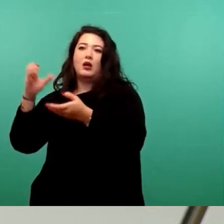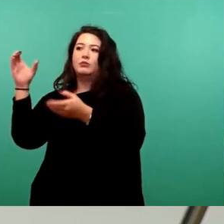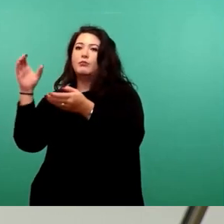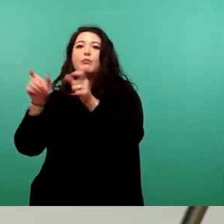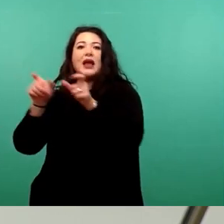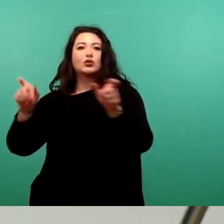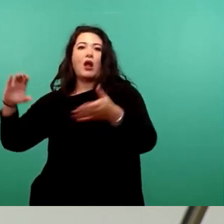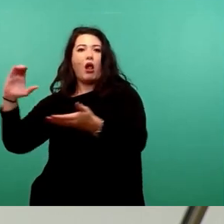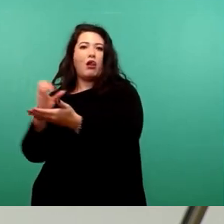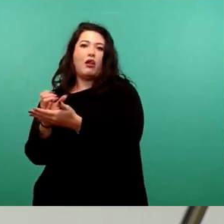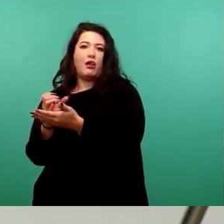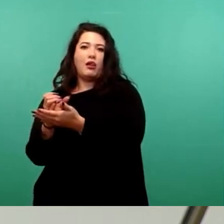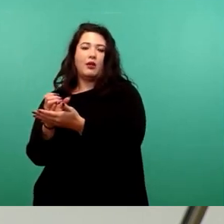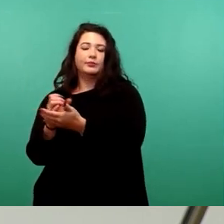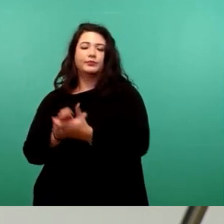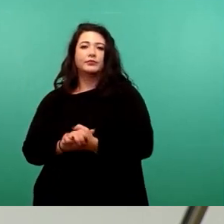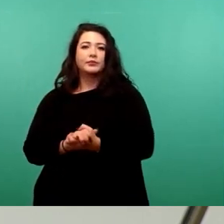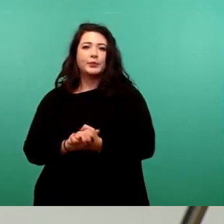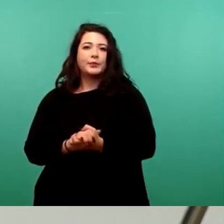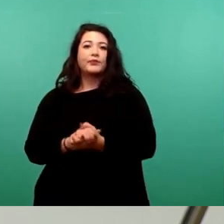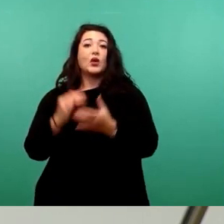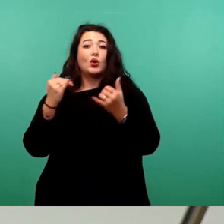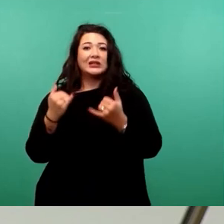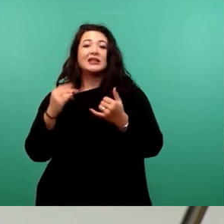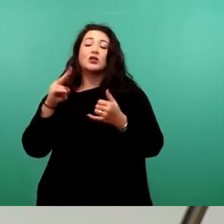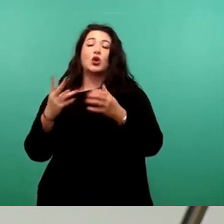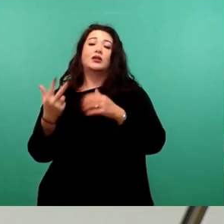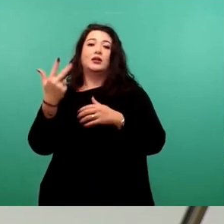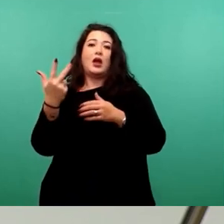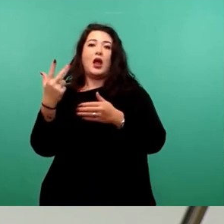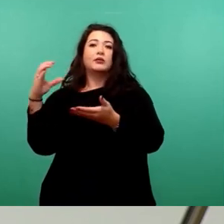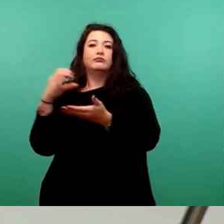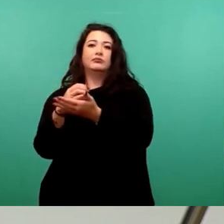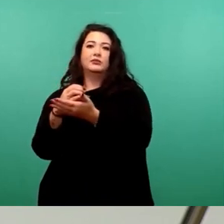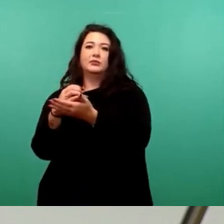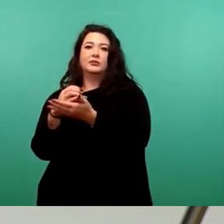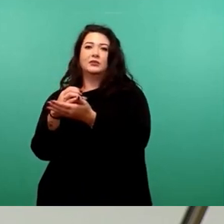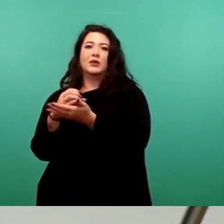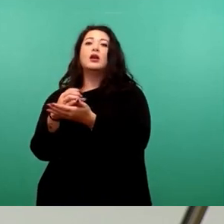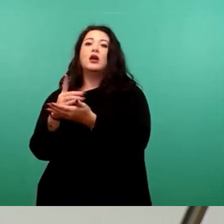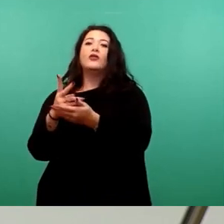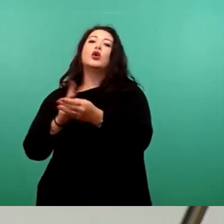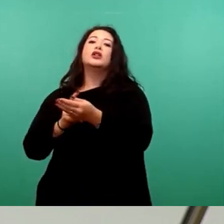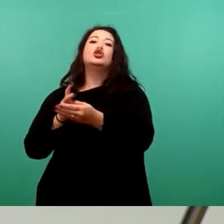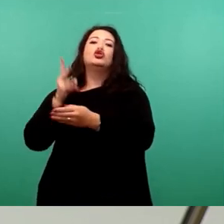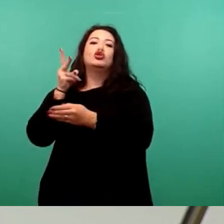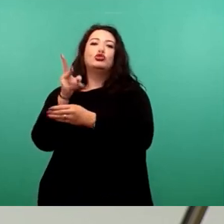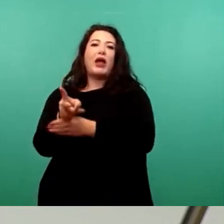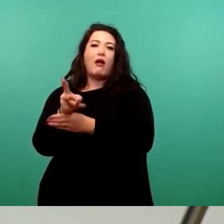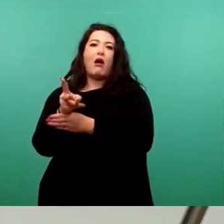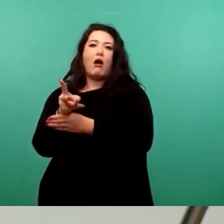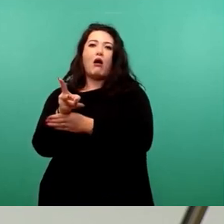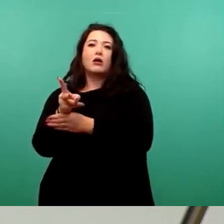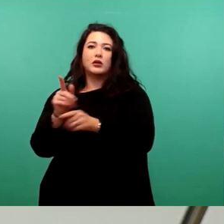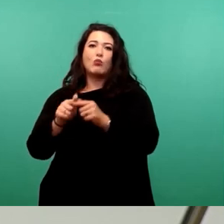Und wir werden derzeit weitere drei Stellen, erst mal oder drei VZE in den Springerpool bringen, um mit